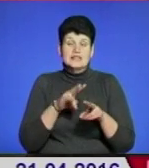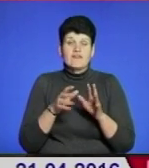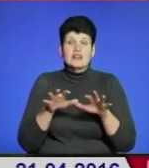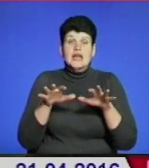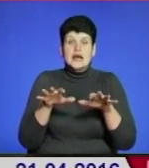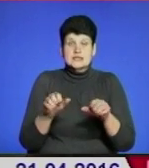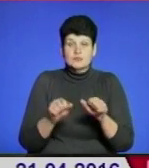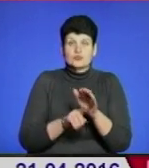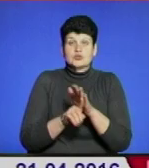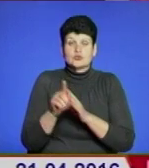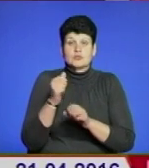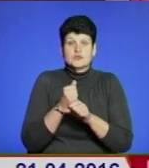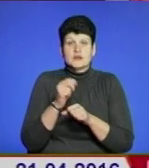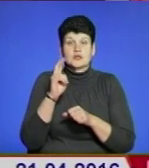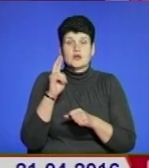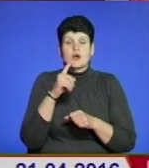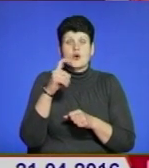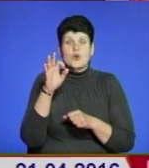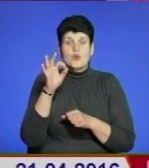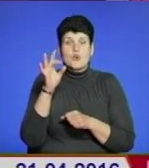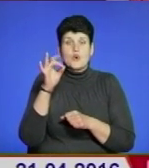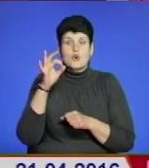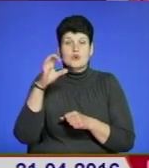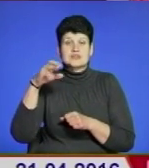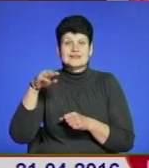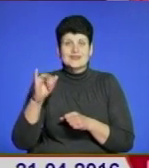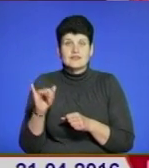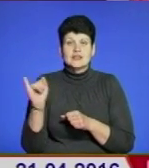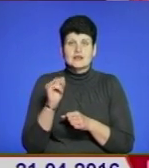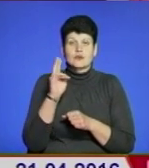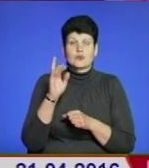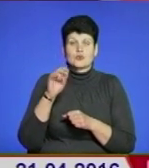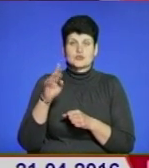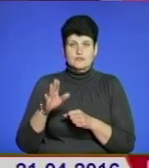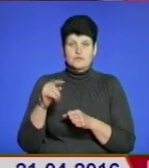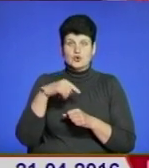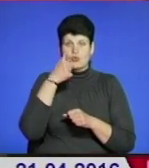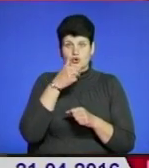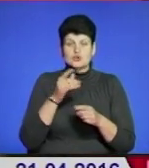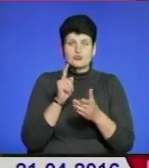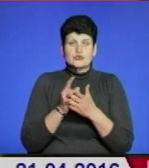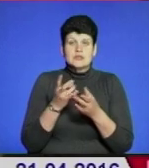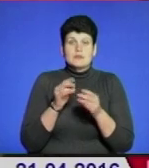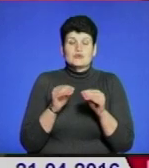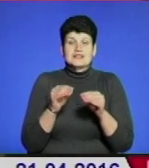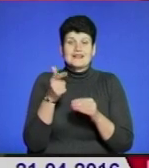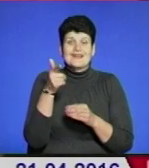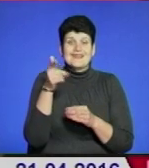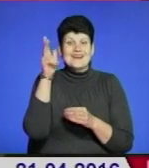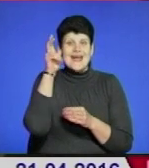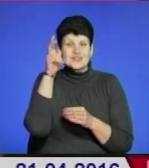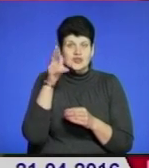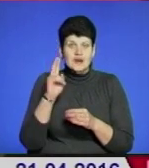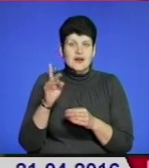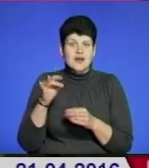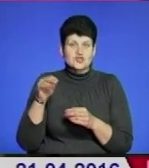запуск Хоросткова і Козови. Також цього року є потреба посіяти більше гречки. Вона завжди у попиті. Гречка – це актуальне